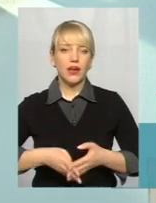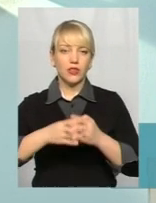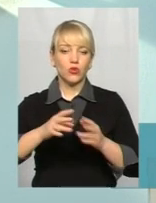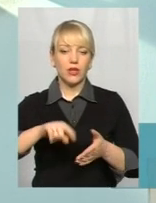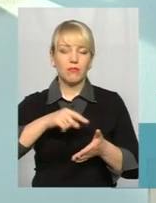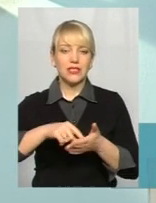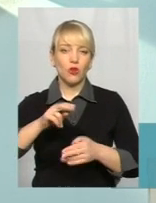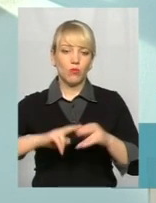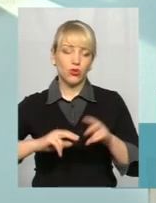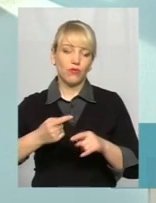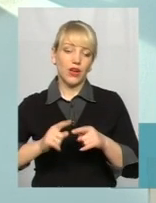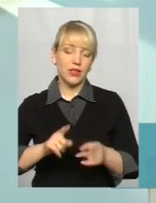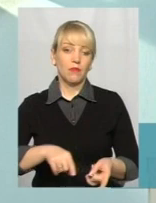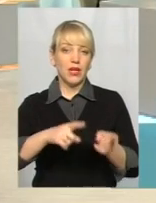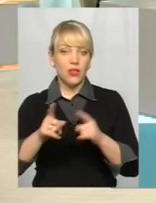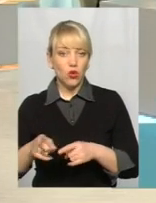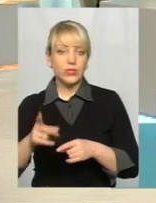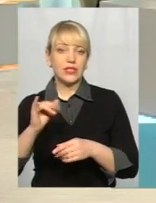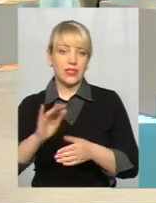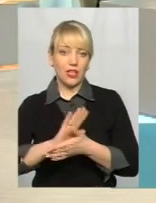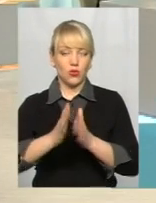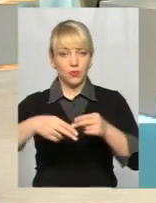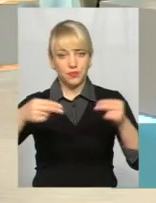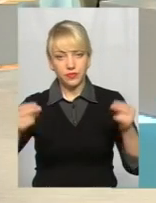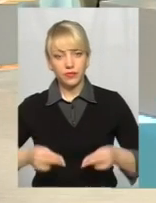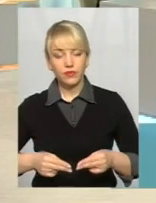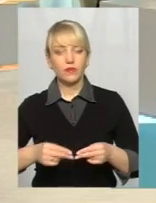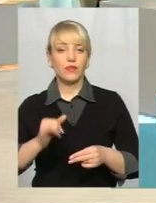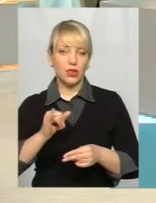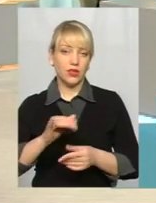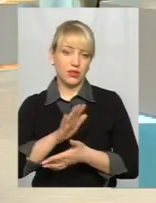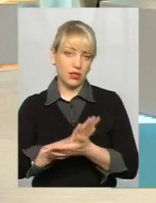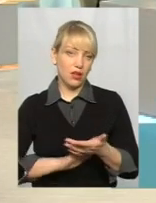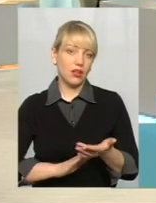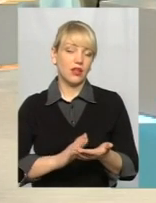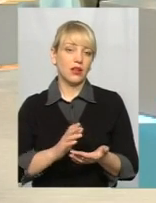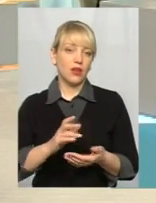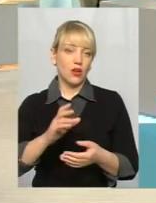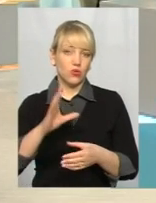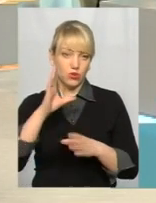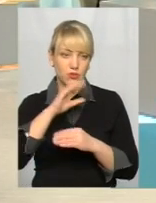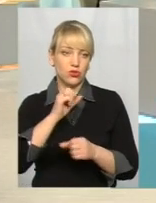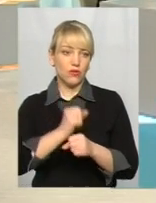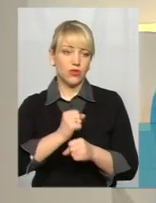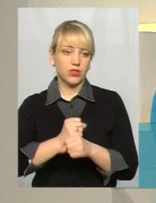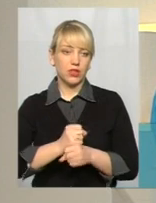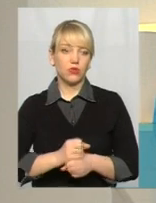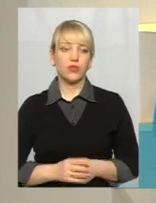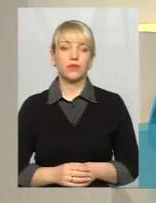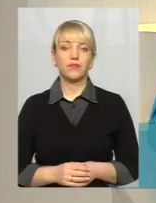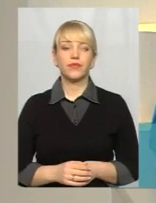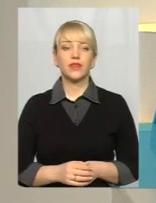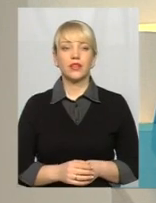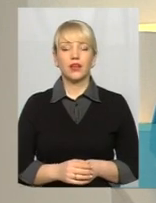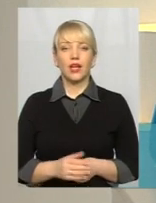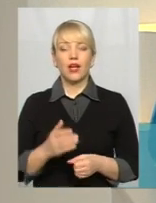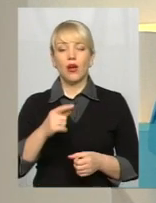переноситься, укладається відповідна угода щодо зміни місця розташування, і він далі собі успішно функціонує. Йдеться